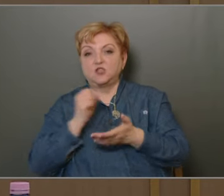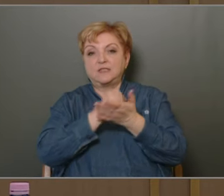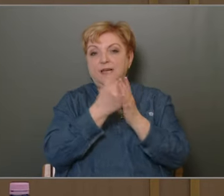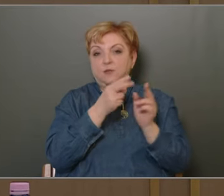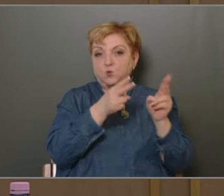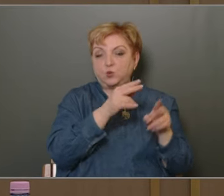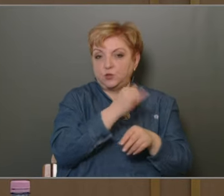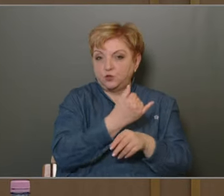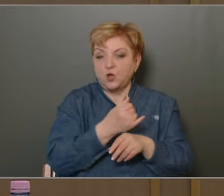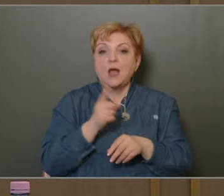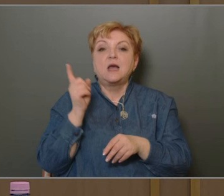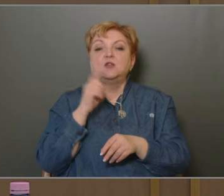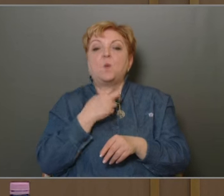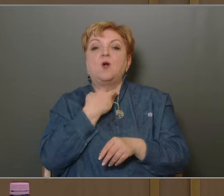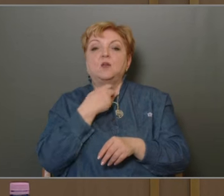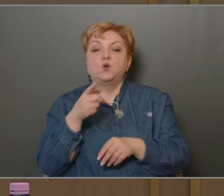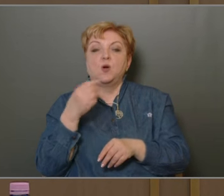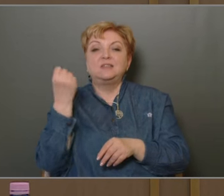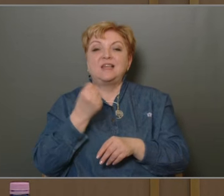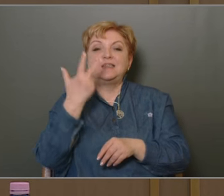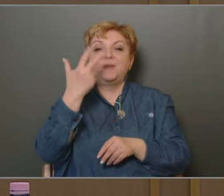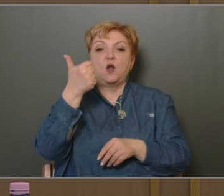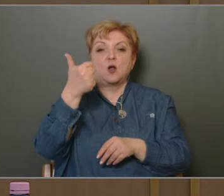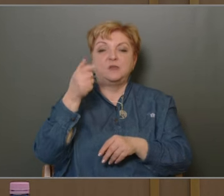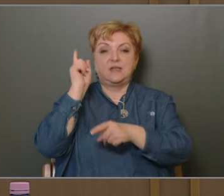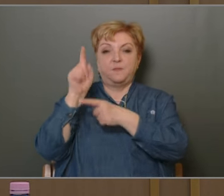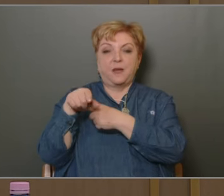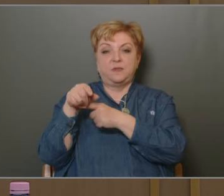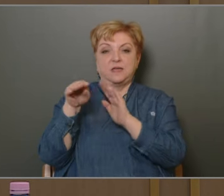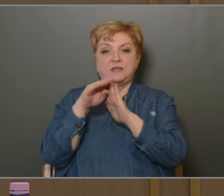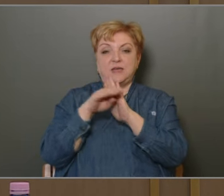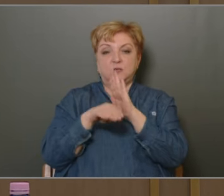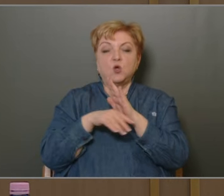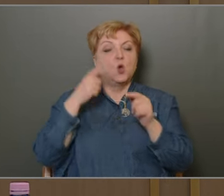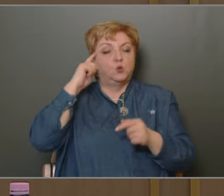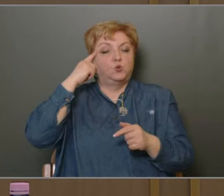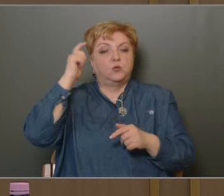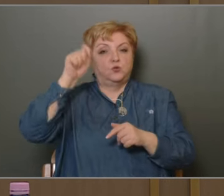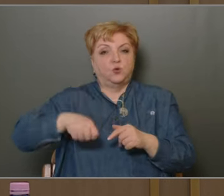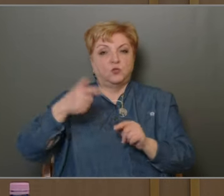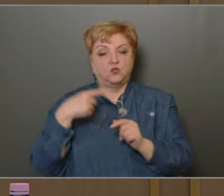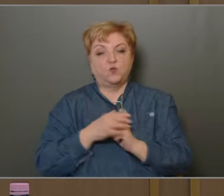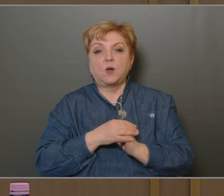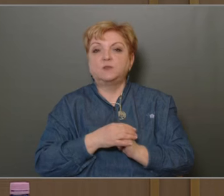a Szegedi úton is, Tomka Györgynek a december 31-i megbízása tudatos döntés volt.